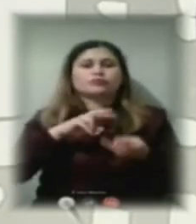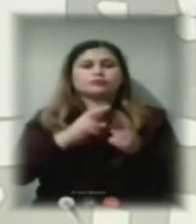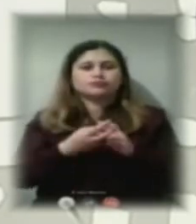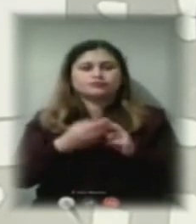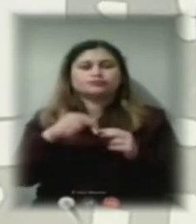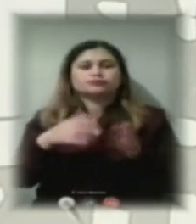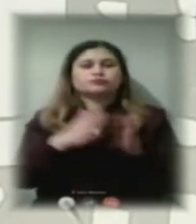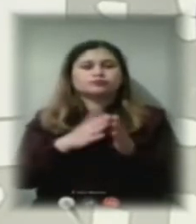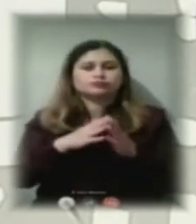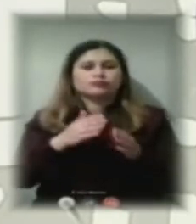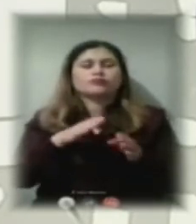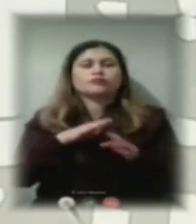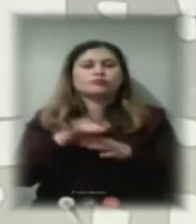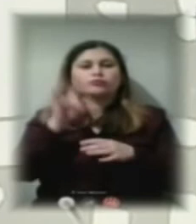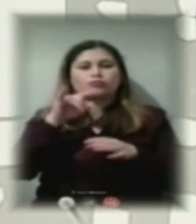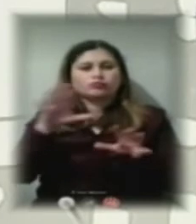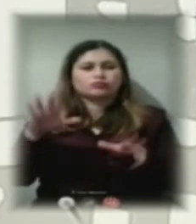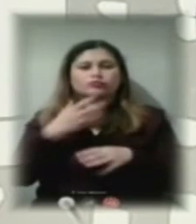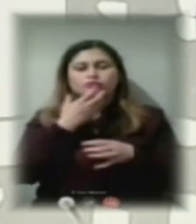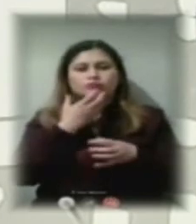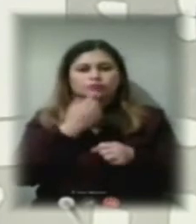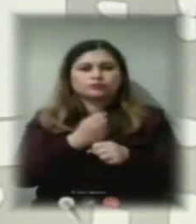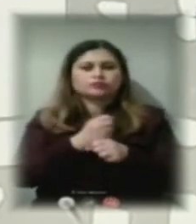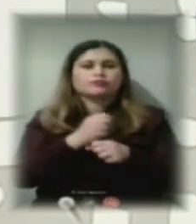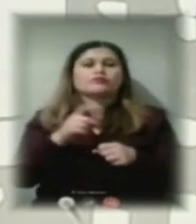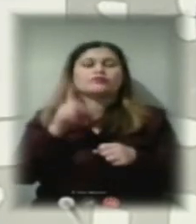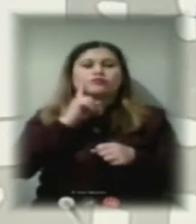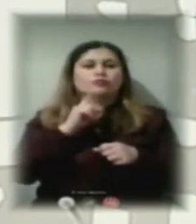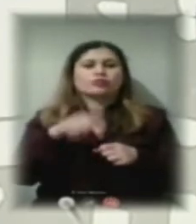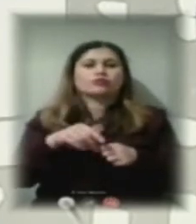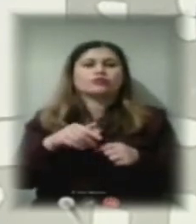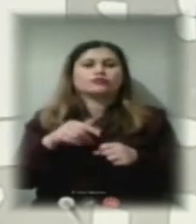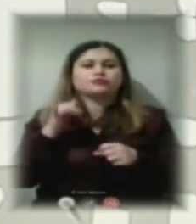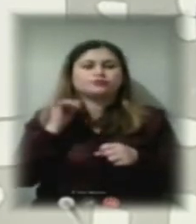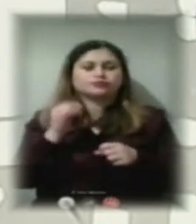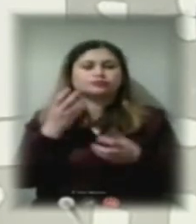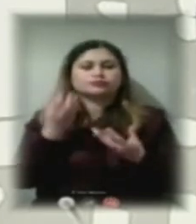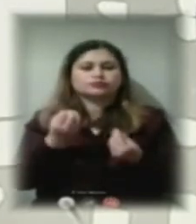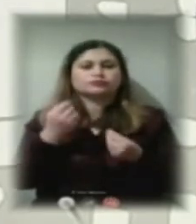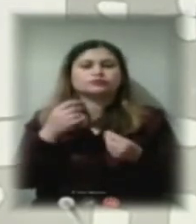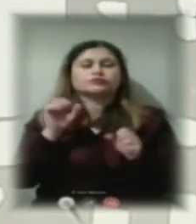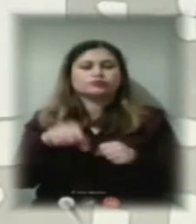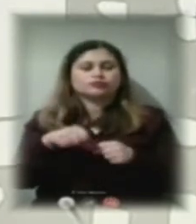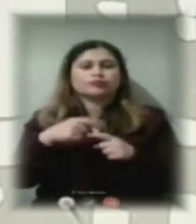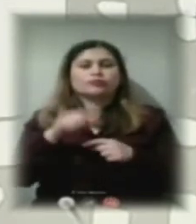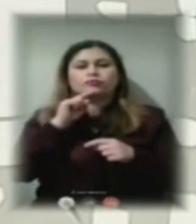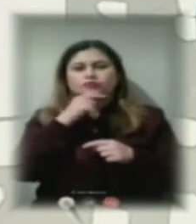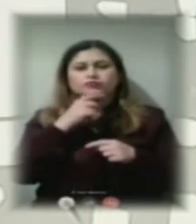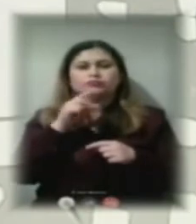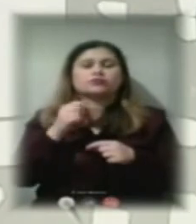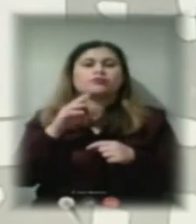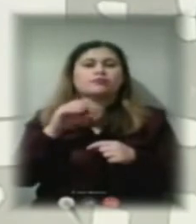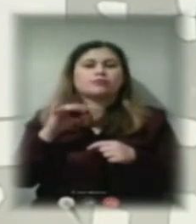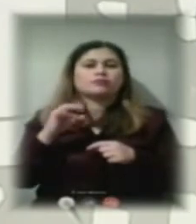повністю вікна, щоб зробити більш комфортне проживання в цьому будинку. І ще можливо більше зекономити на опалення, тому що